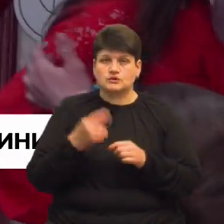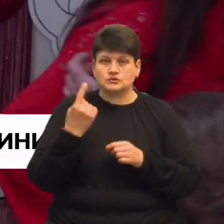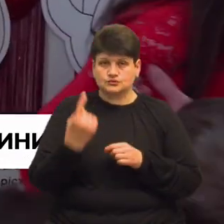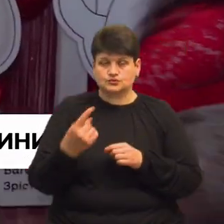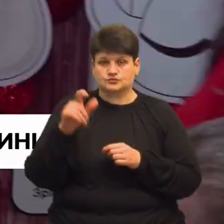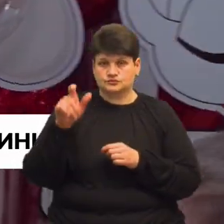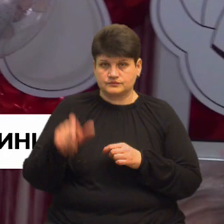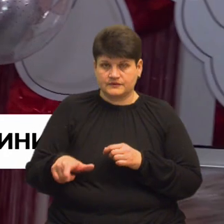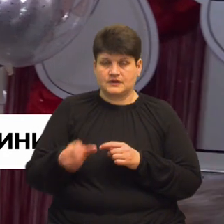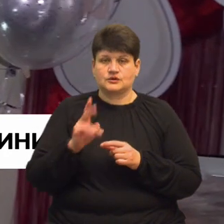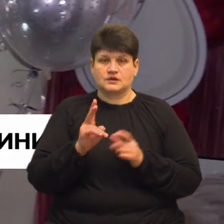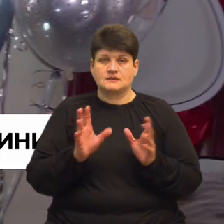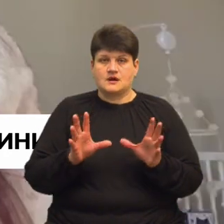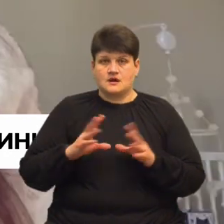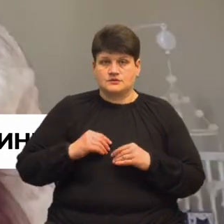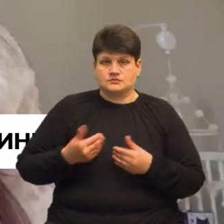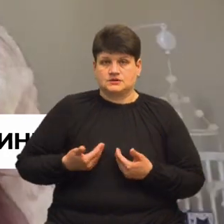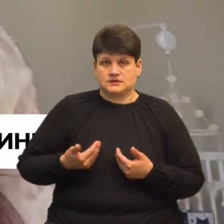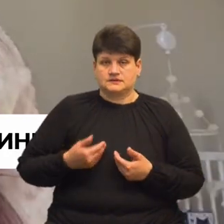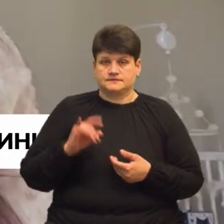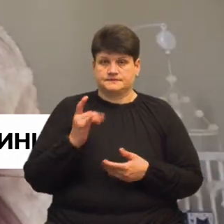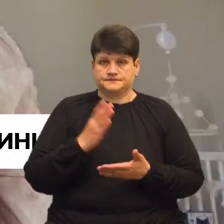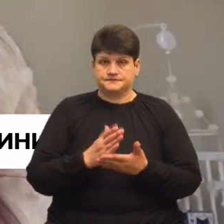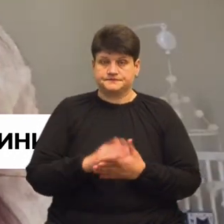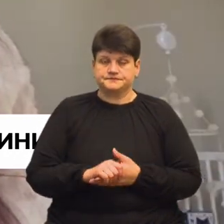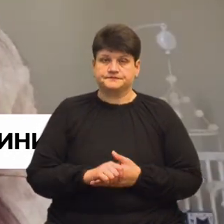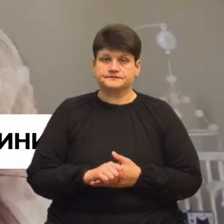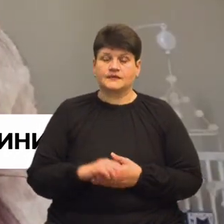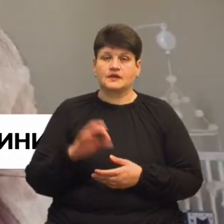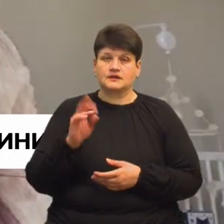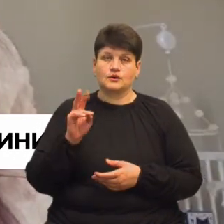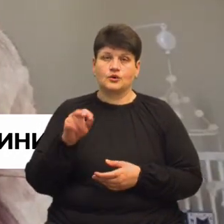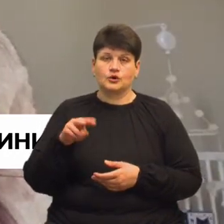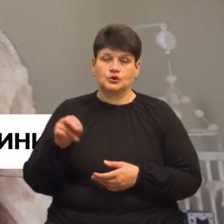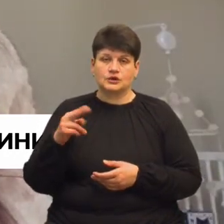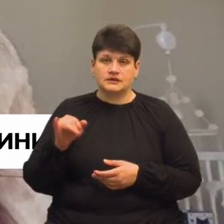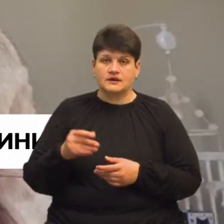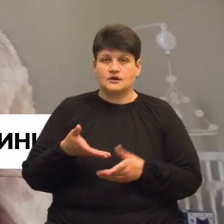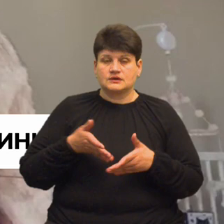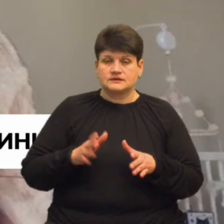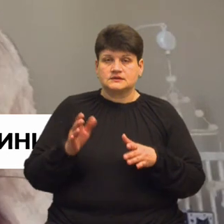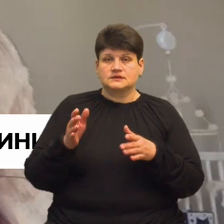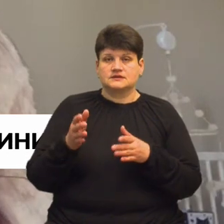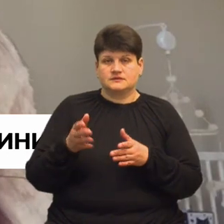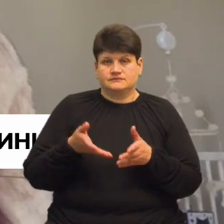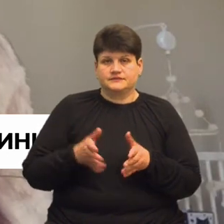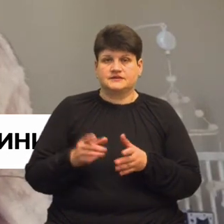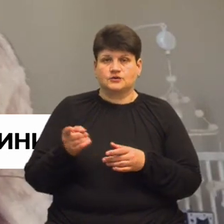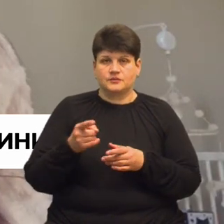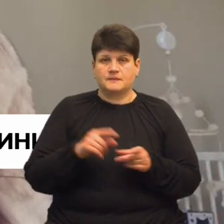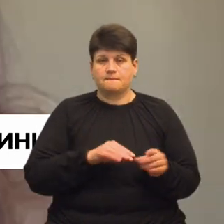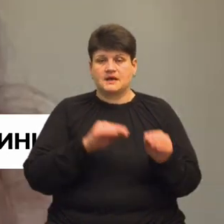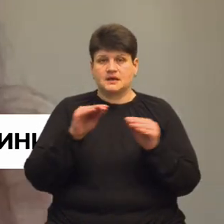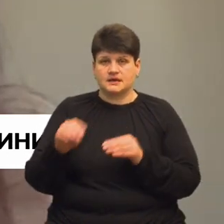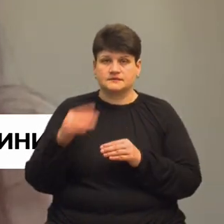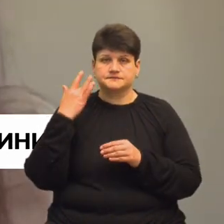опікунів, з якими проживає дитина. Олена Колодка родом з Тернопільщини. Через повномасштабне вторгнення жінка переїхала до Сполучених Штатів